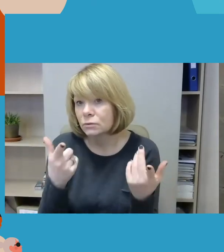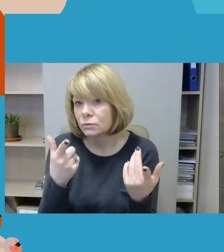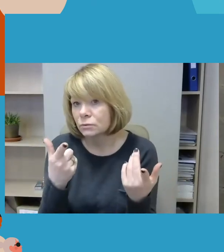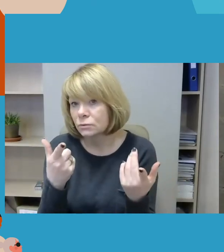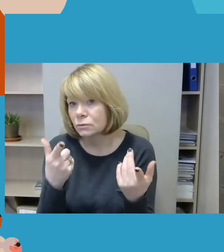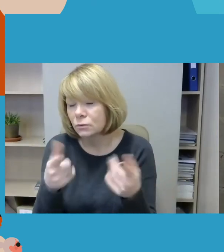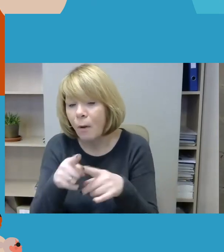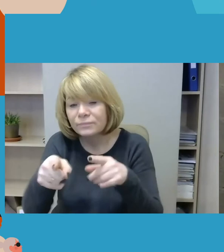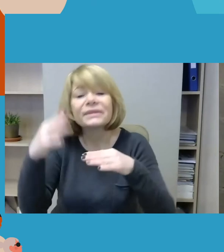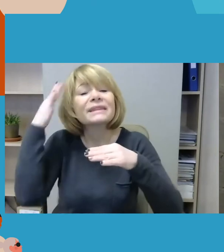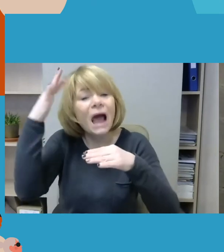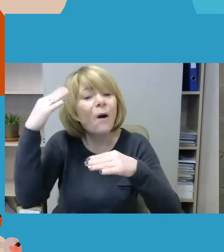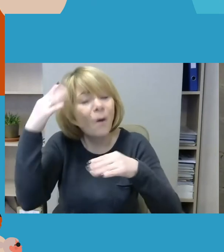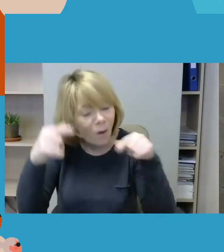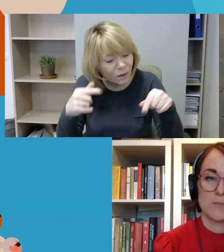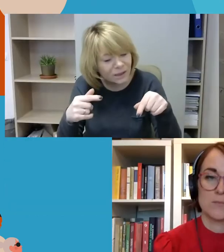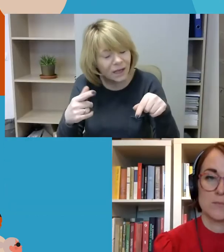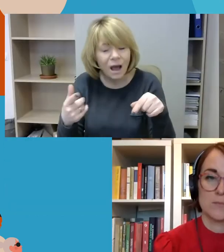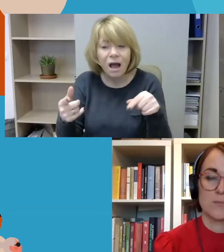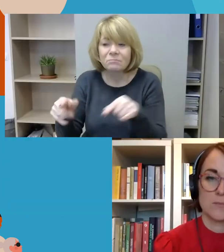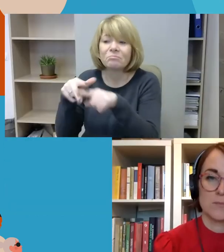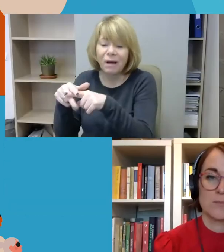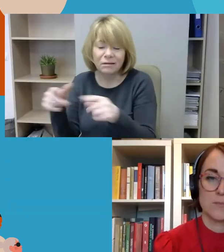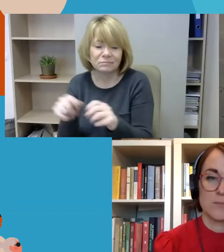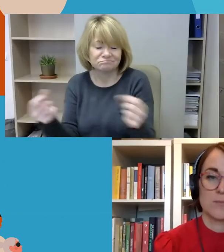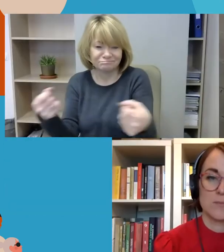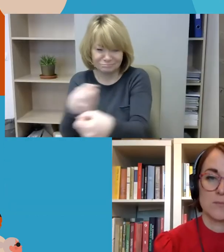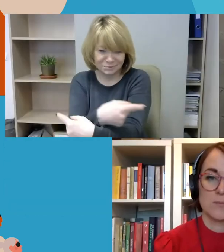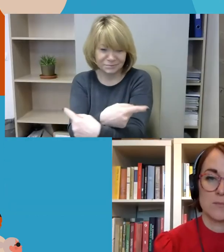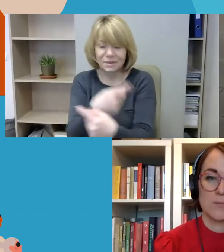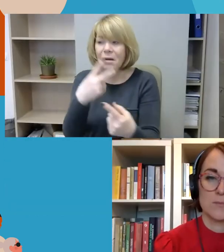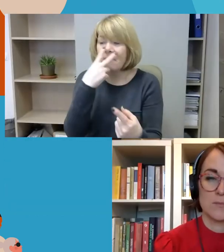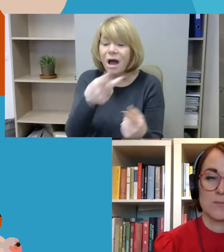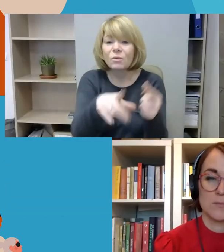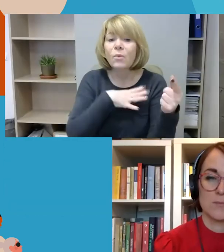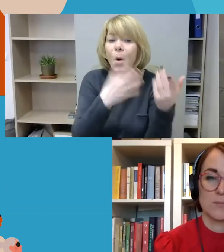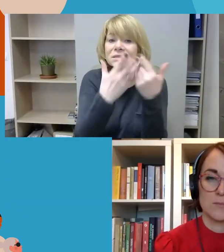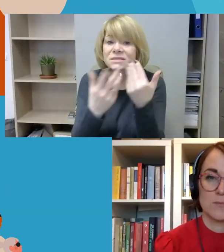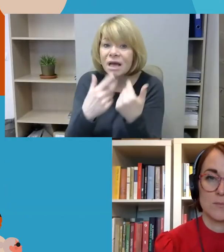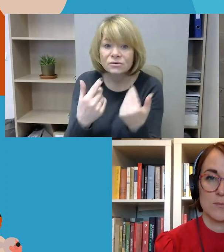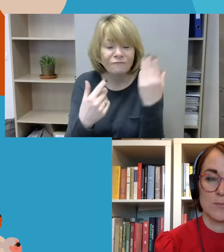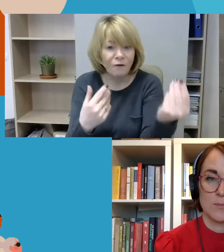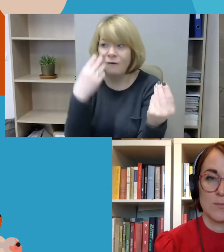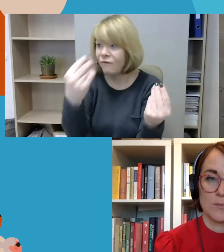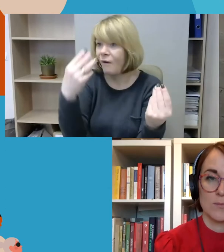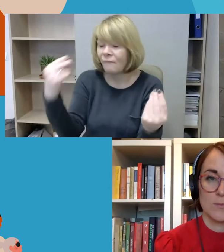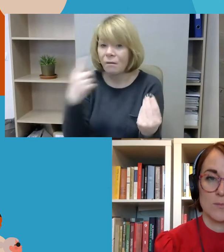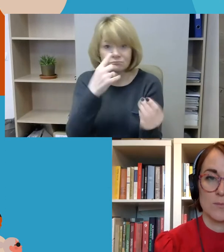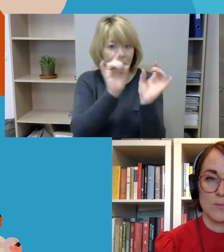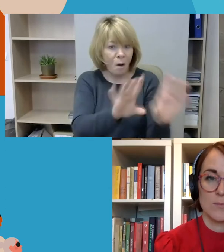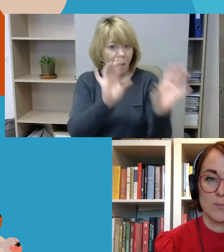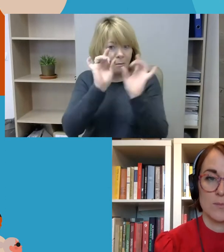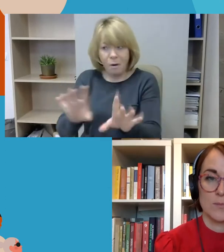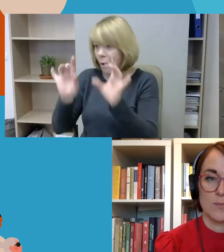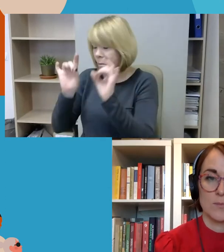už tų teorinių dalykų? Ir matėme čia skaičių, kurie labai skirtingi visų pranešėjų pateikėme apie tai, kokio tai masto